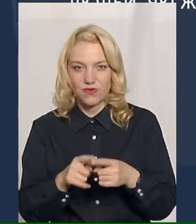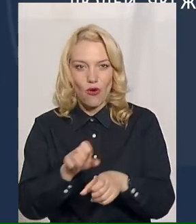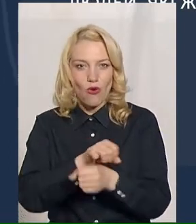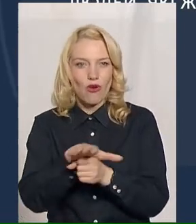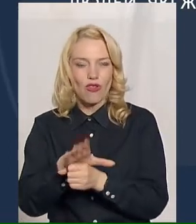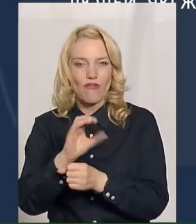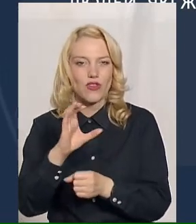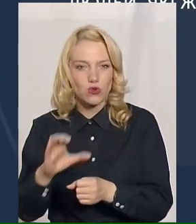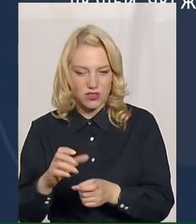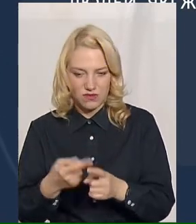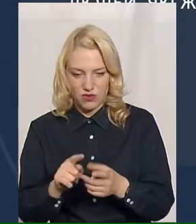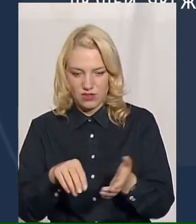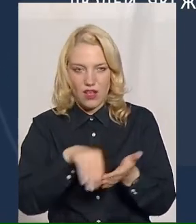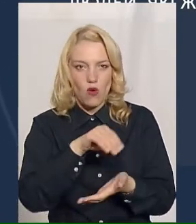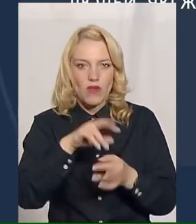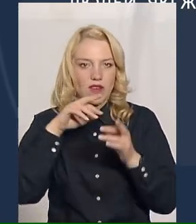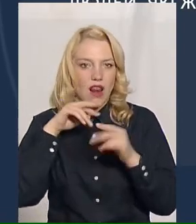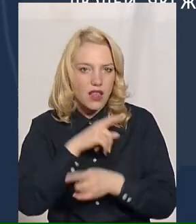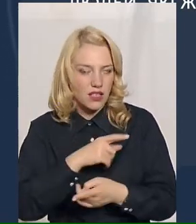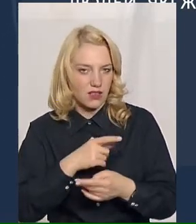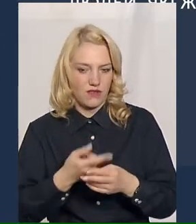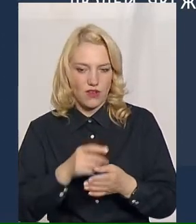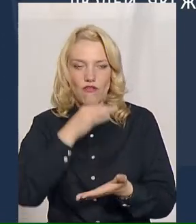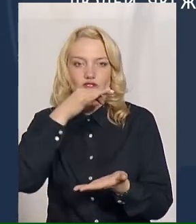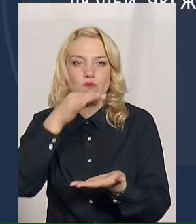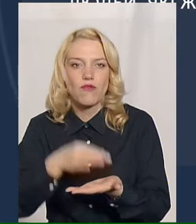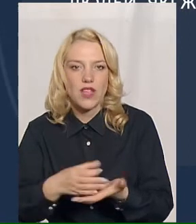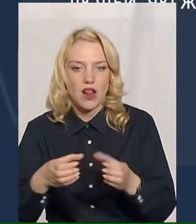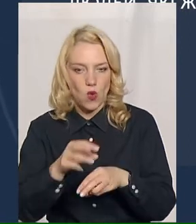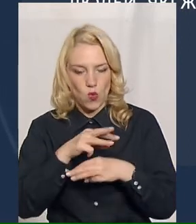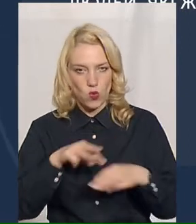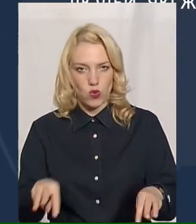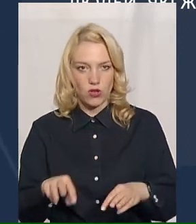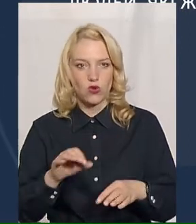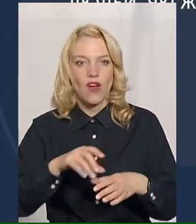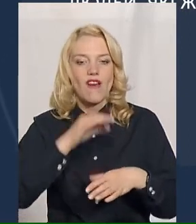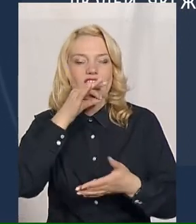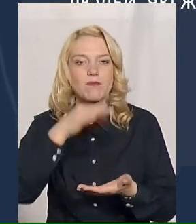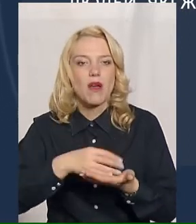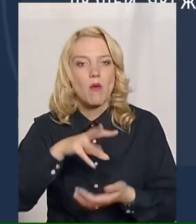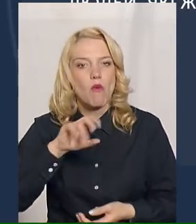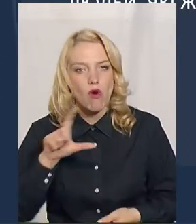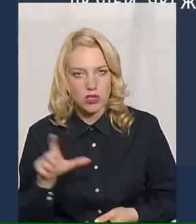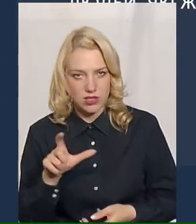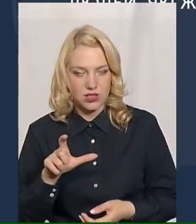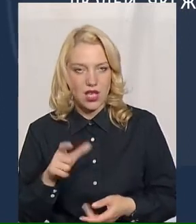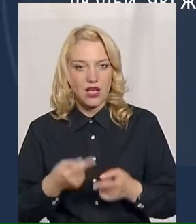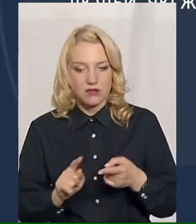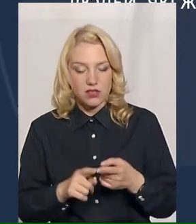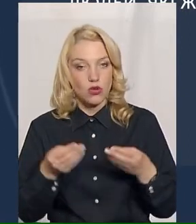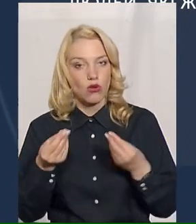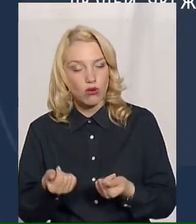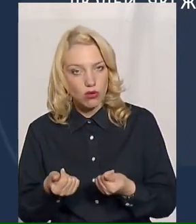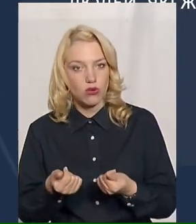і зараз оцими закупівлями ліків, відповідальністю уряду, відповідальністю МОЗу, що все-таки гроші